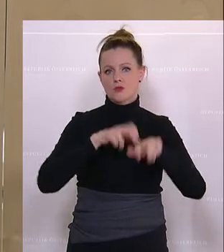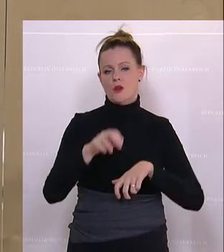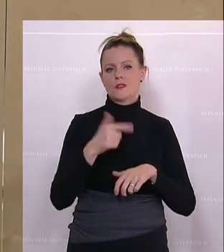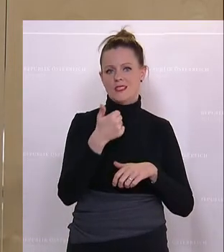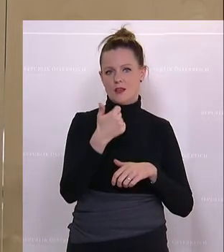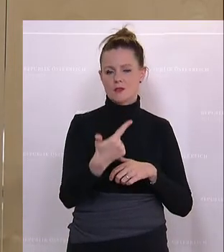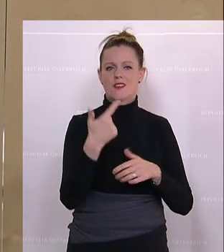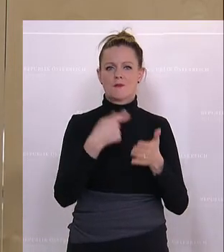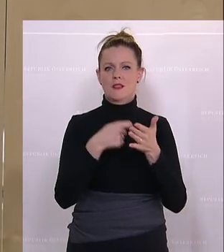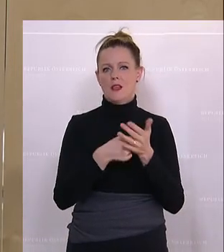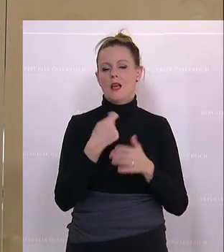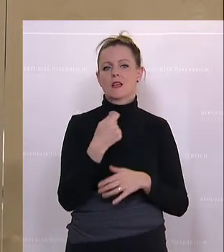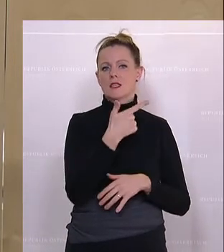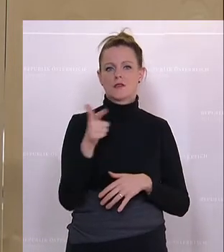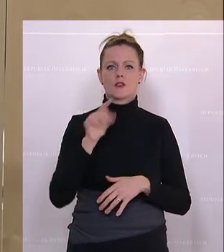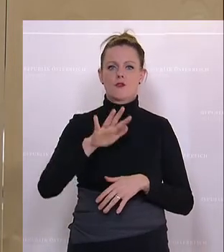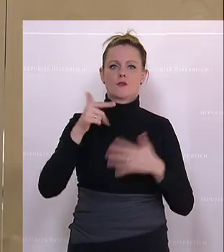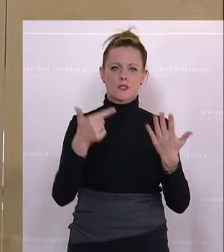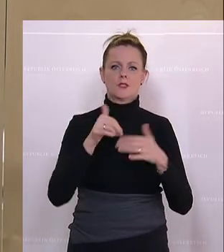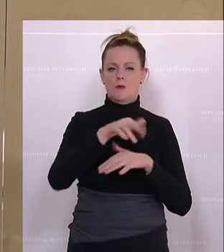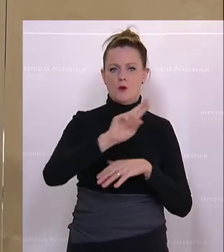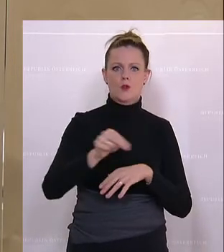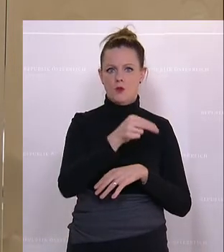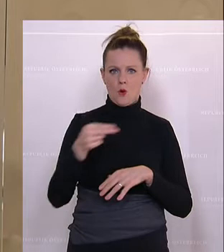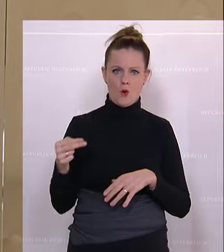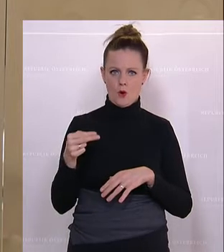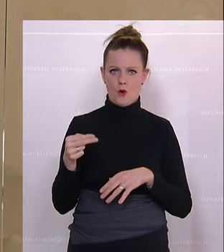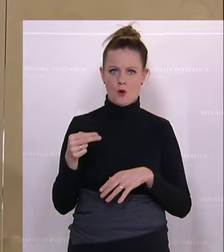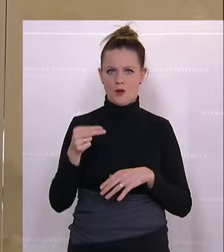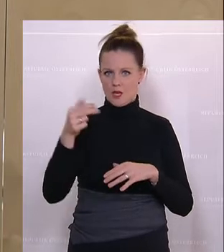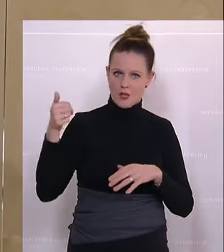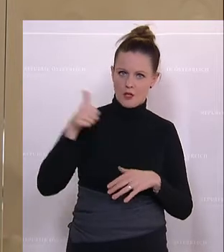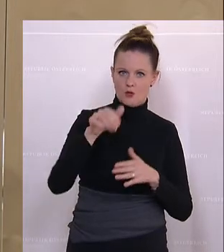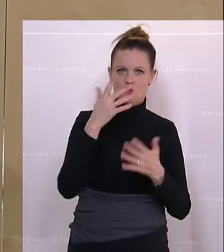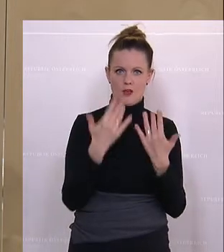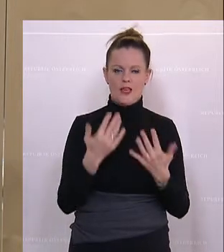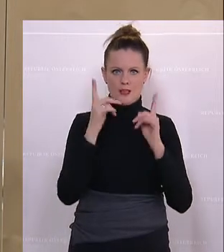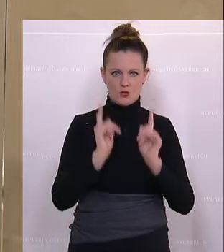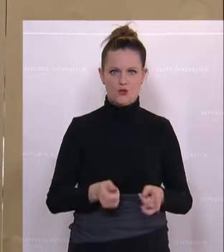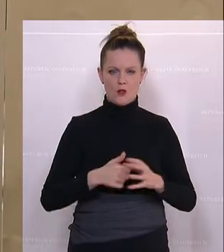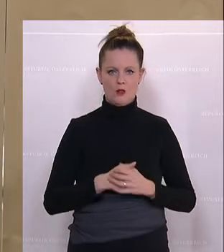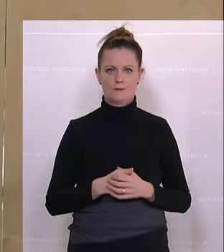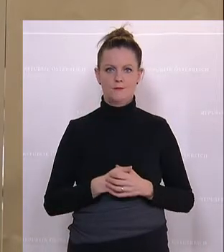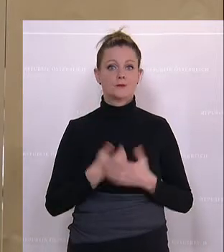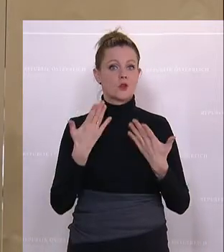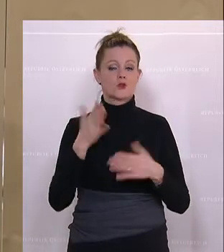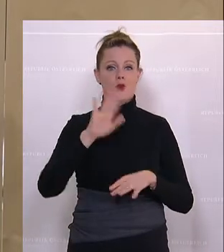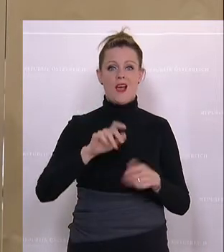Betrag in Höhe von 275 Millionen Euro hinzuzurechnen. Dieser